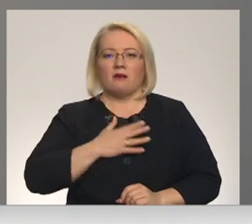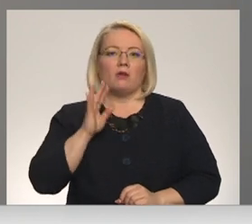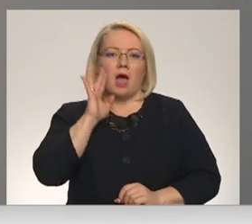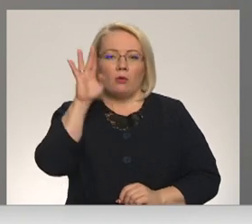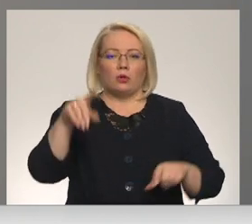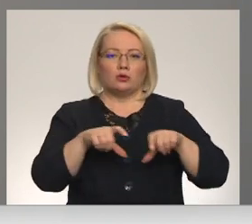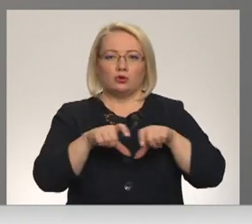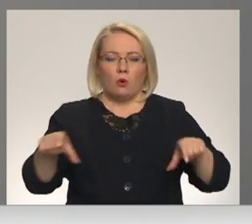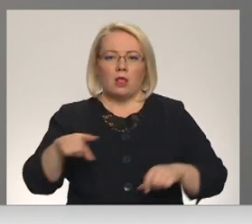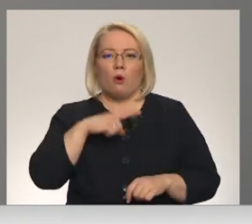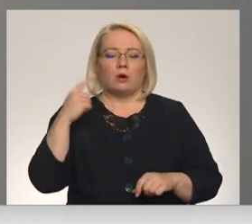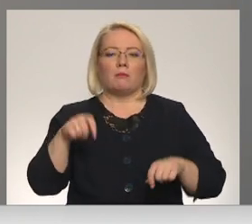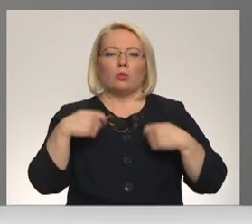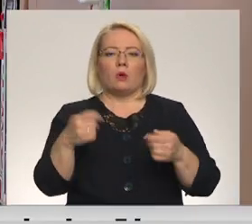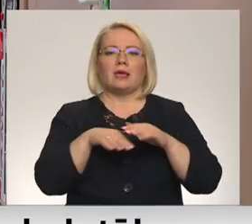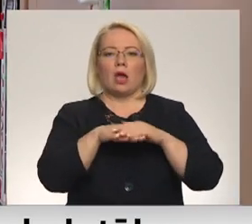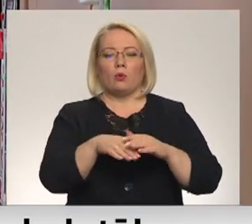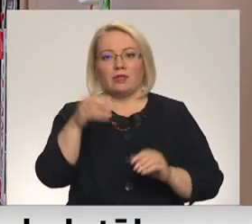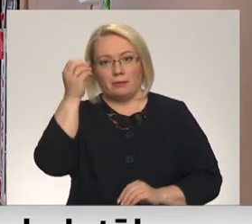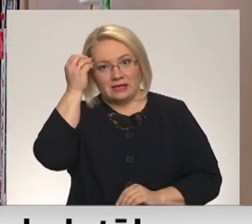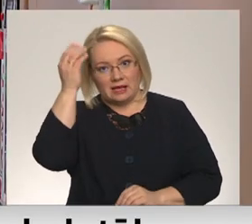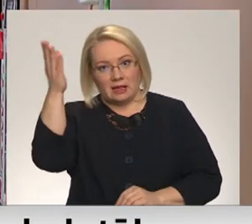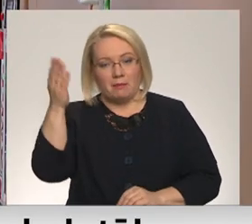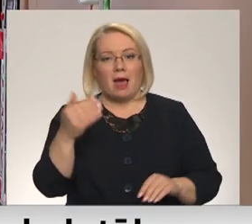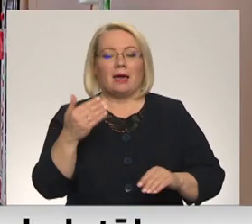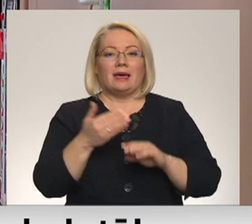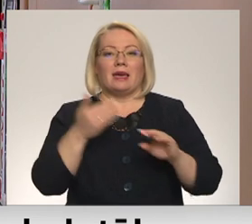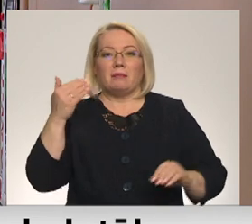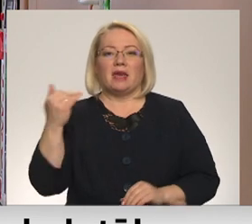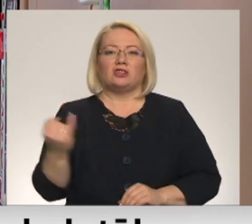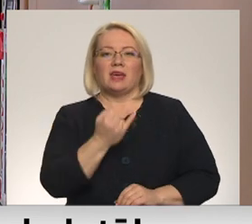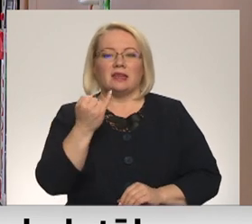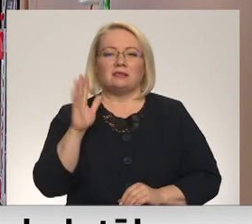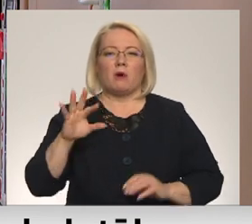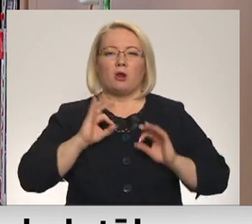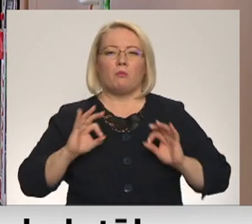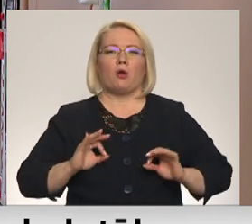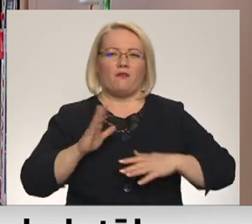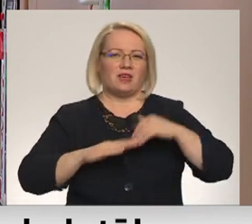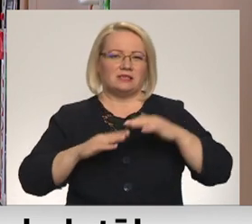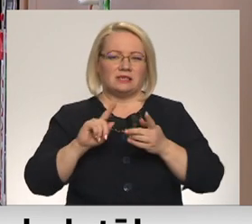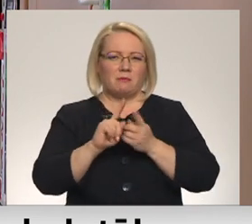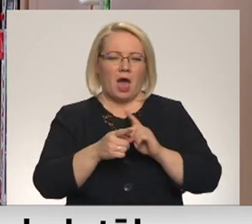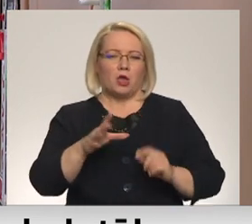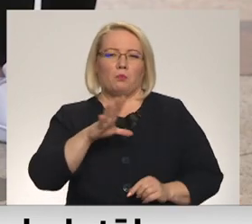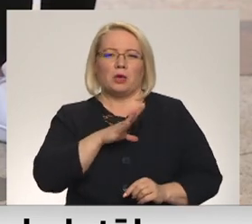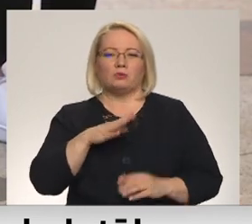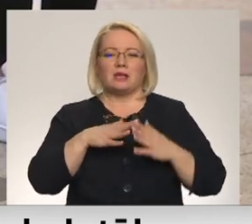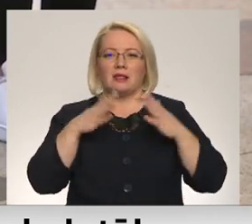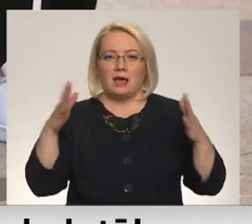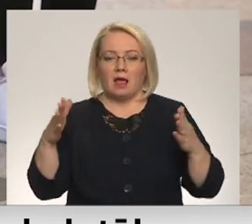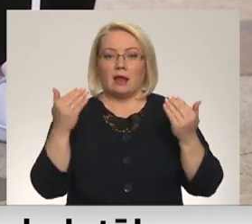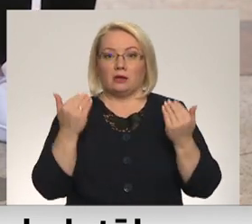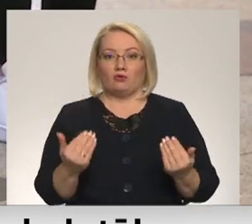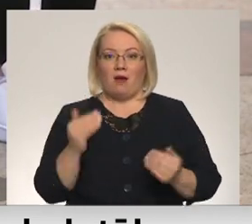dot savu ieguldījumu izglītībā. Iepriekšī interese par profesijas maiņu izrādījusies gana liela. Un arī šovasars